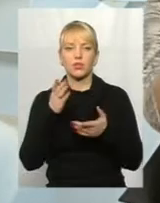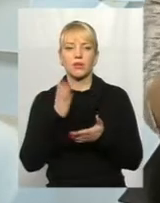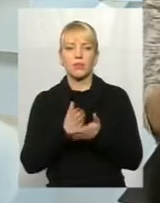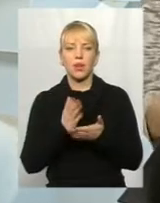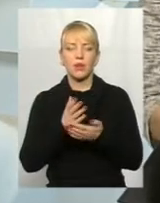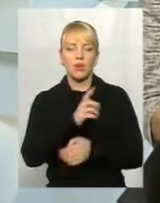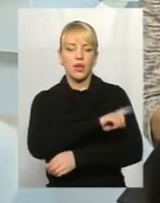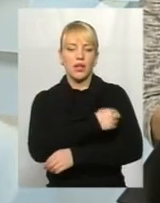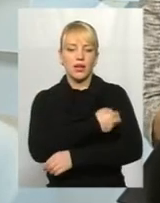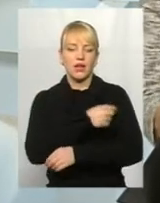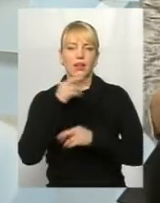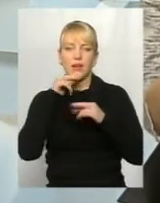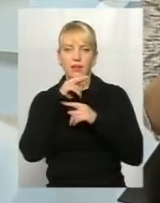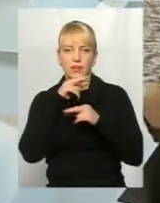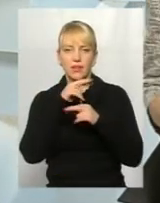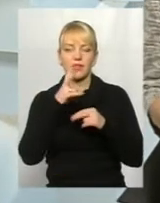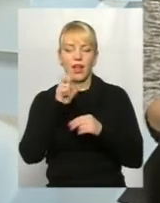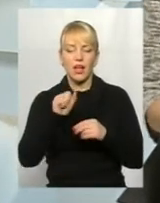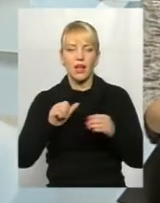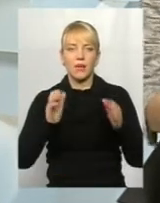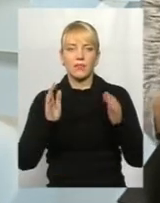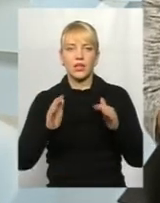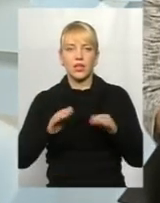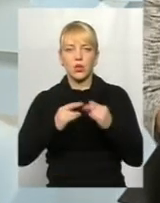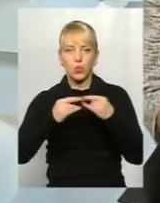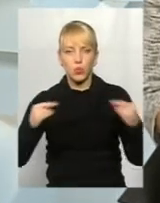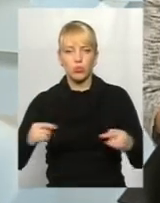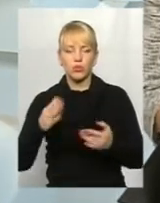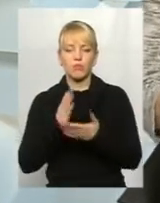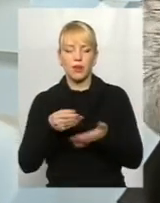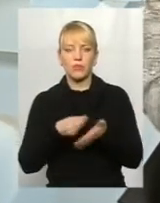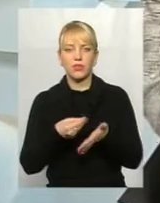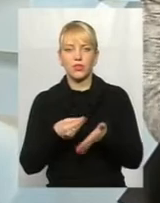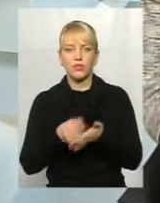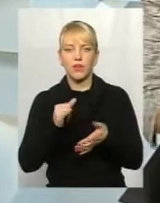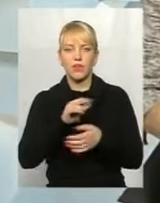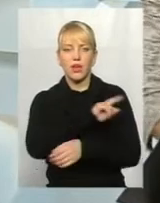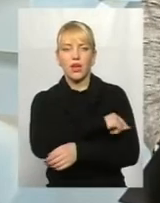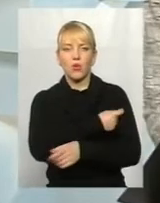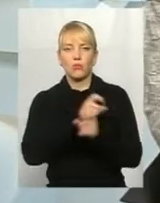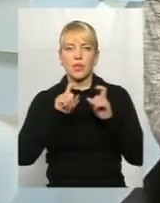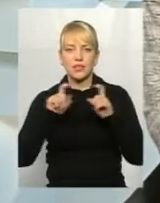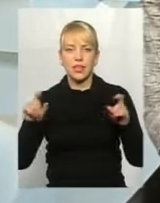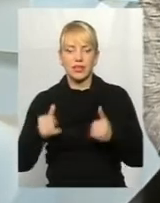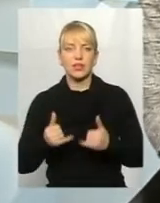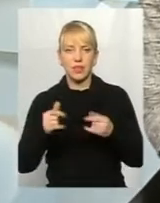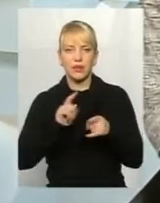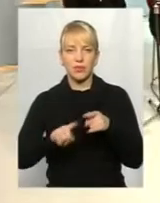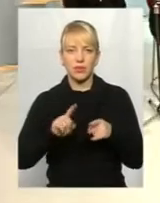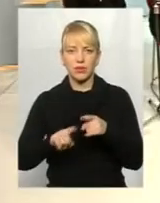тумбочку, маємо фінансування в медзакладах для ургентних пацієнтів.